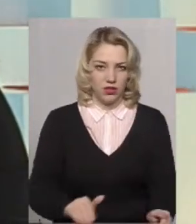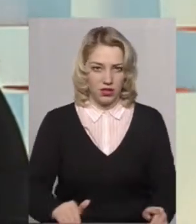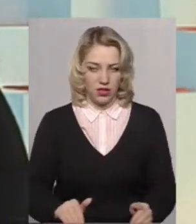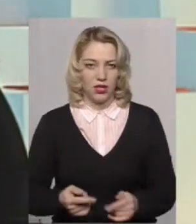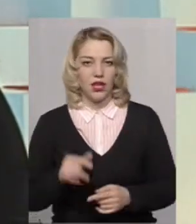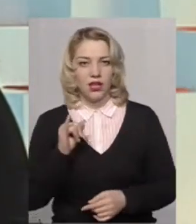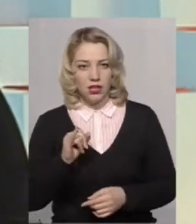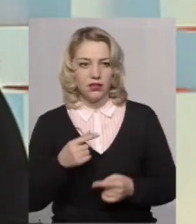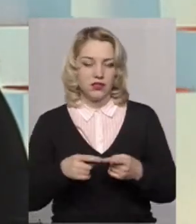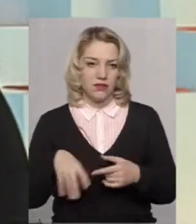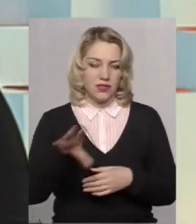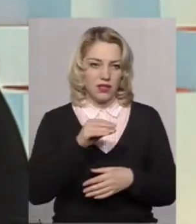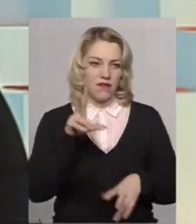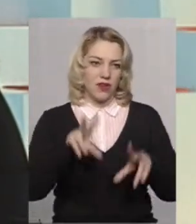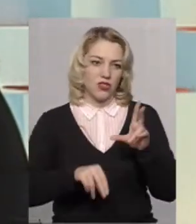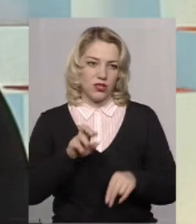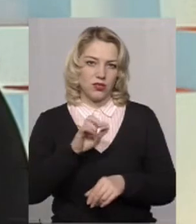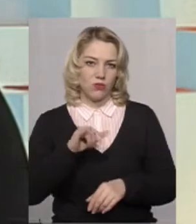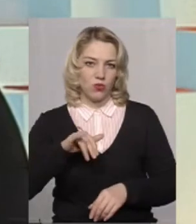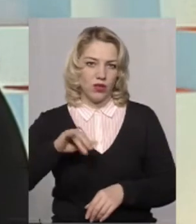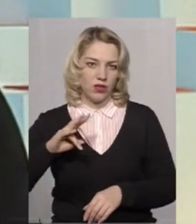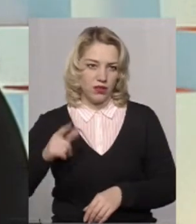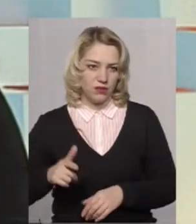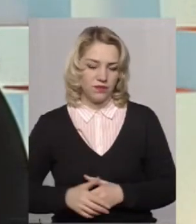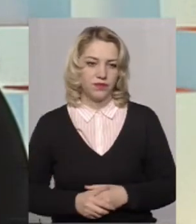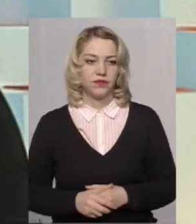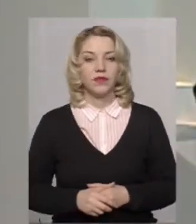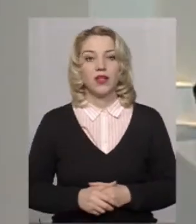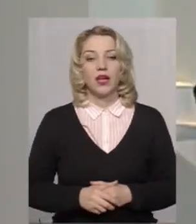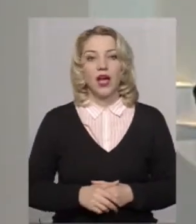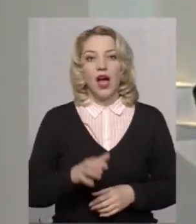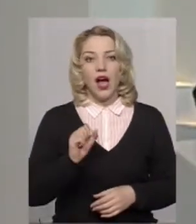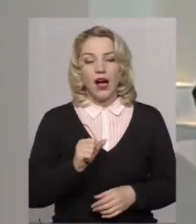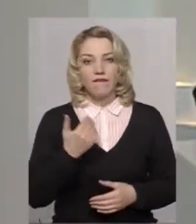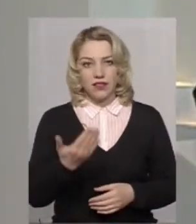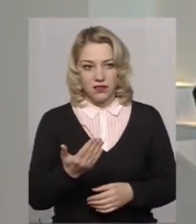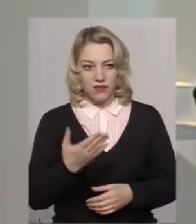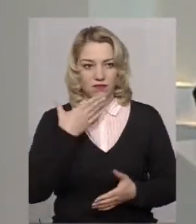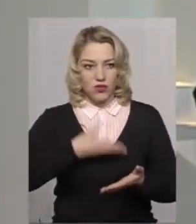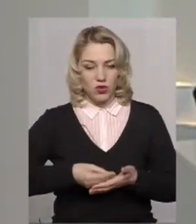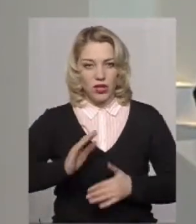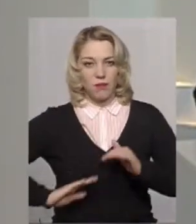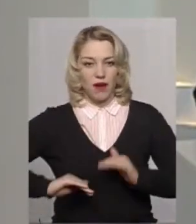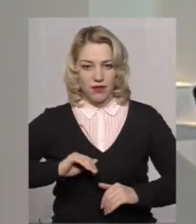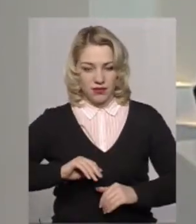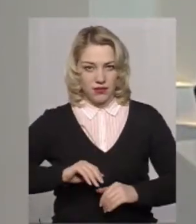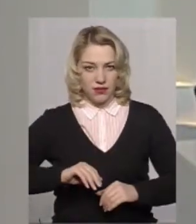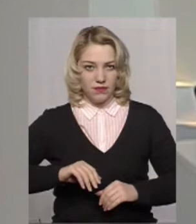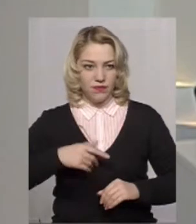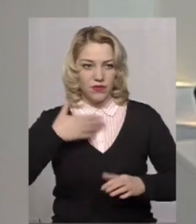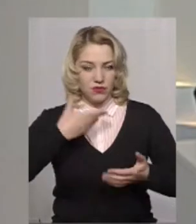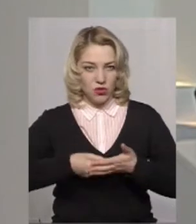Тому це все буде вважатися булінгом. Пані Тетяно, а ви у своїй практиці, у